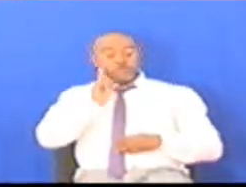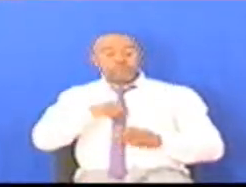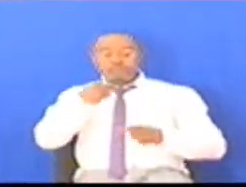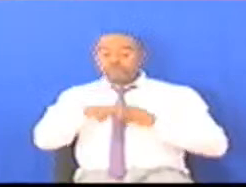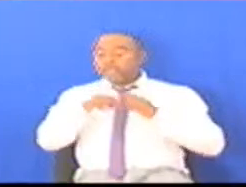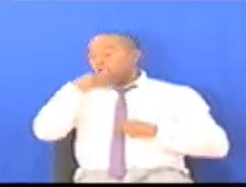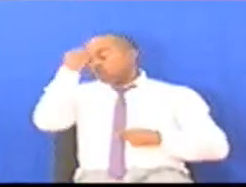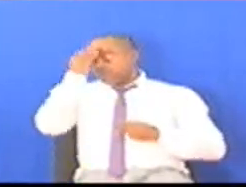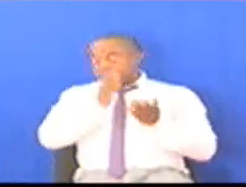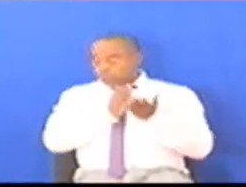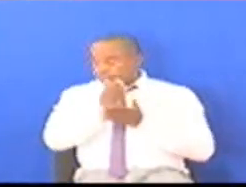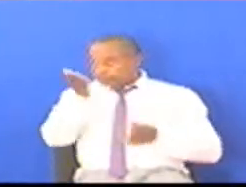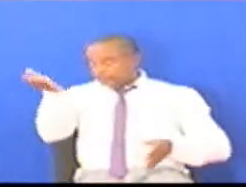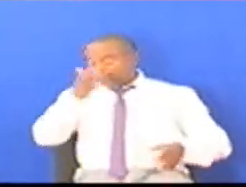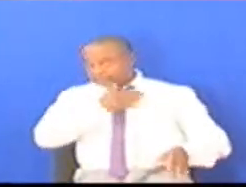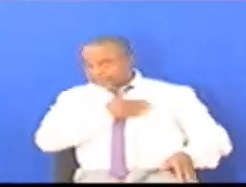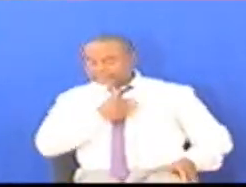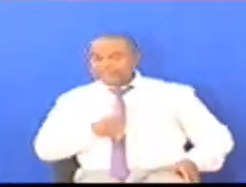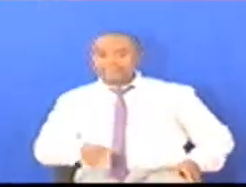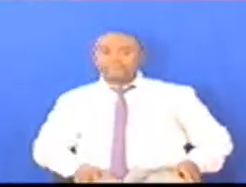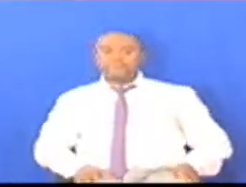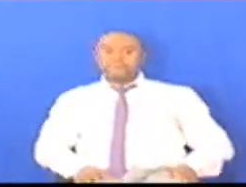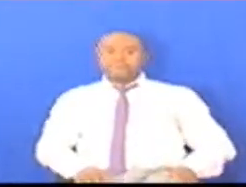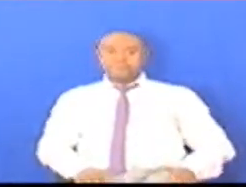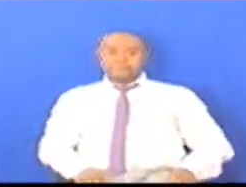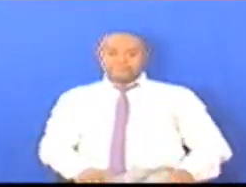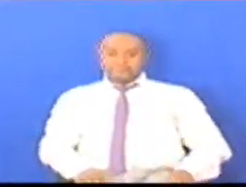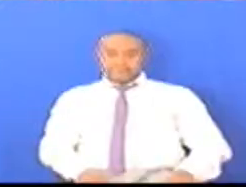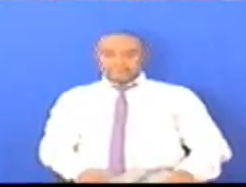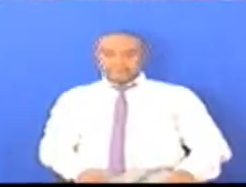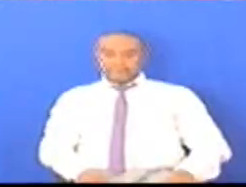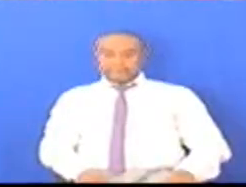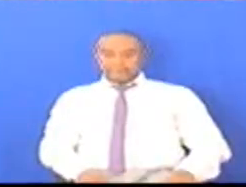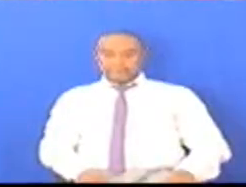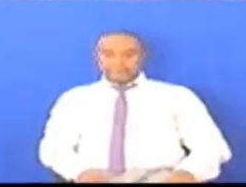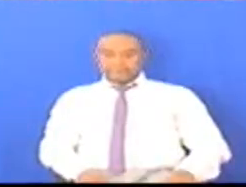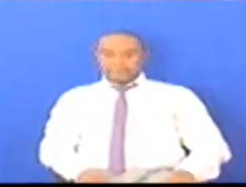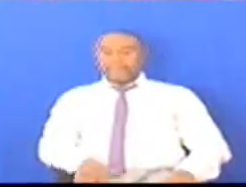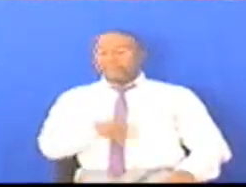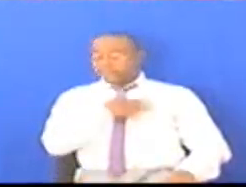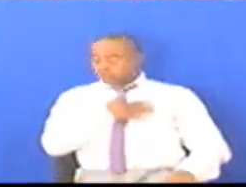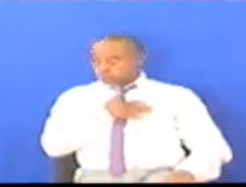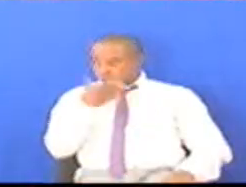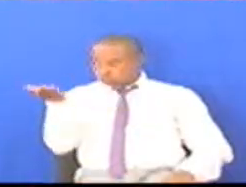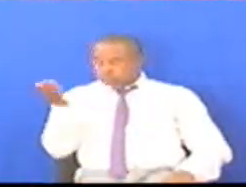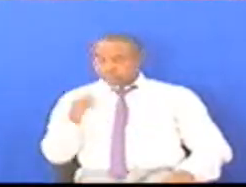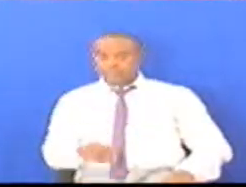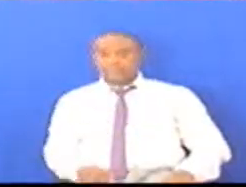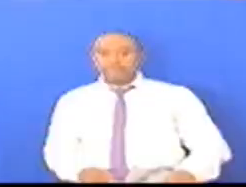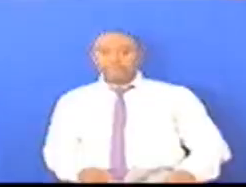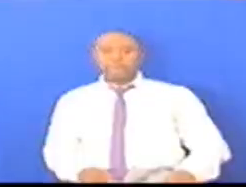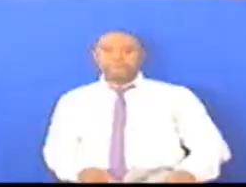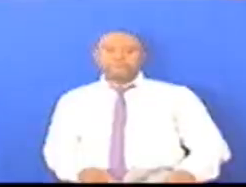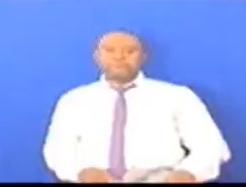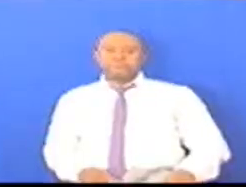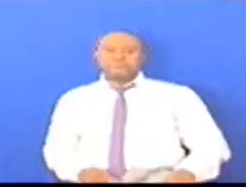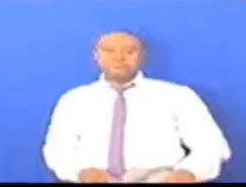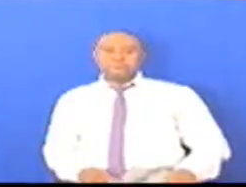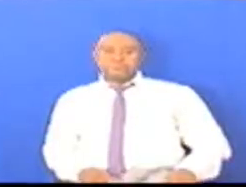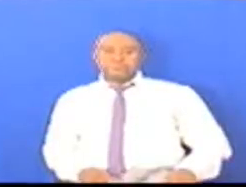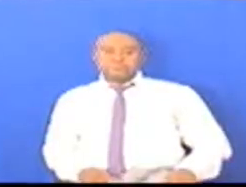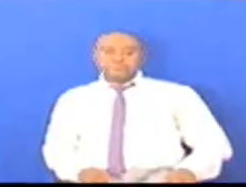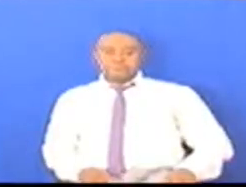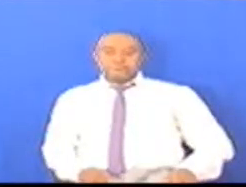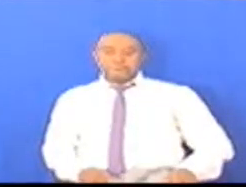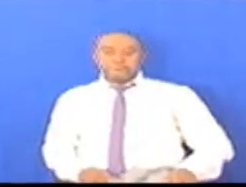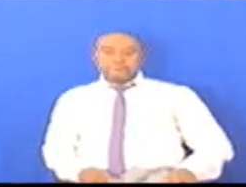Kwako Asante Sana Asante Sana Mboni Muhita Nakushukuru Sana Mweshimiwa James Millia Hatafatiwa Na